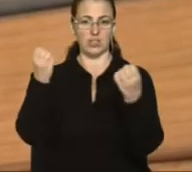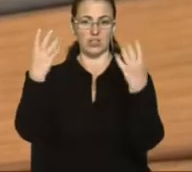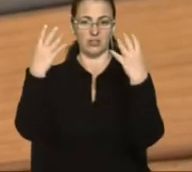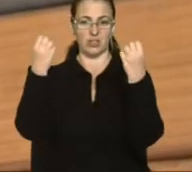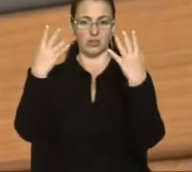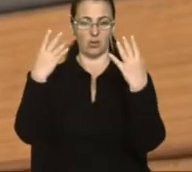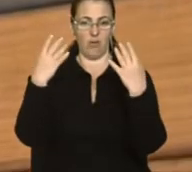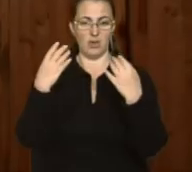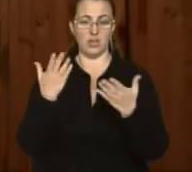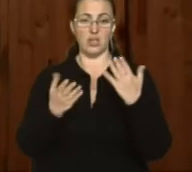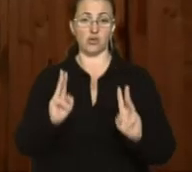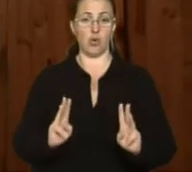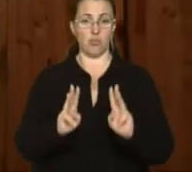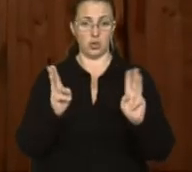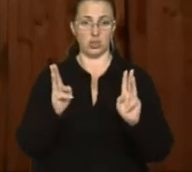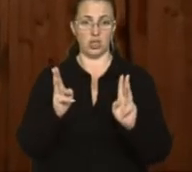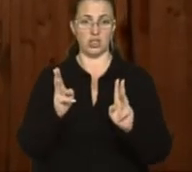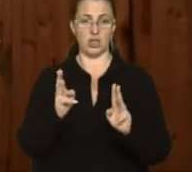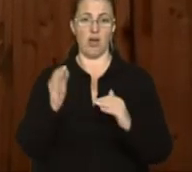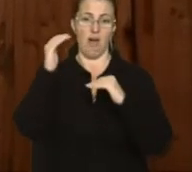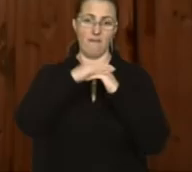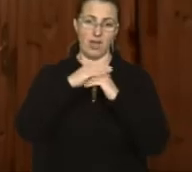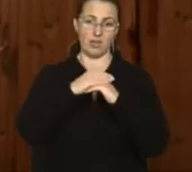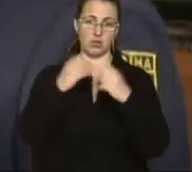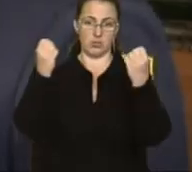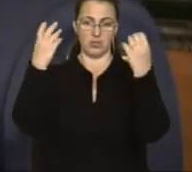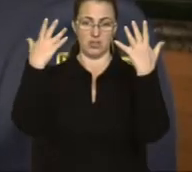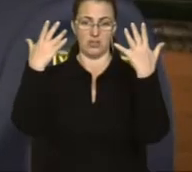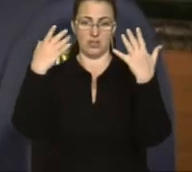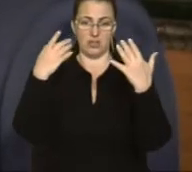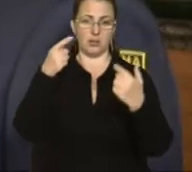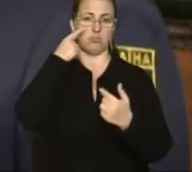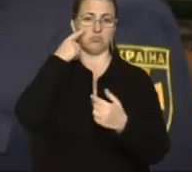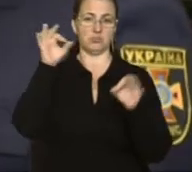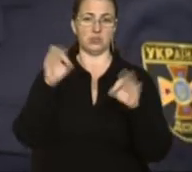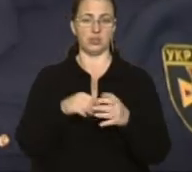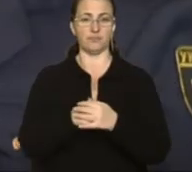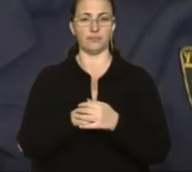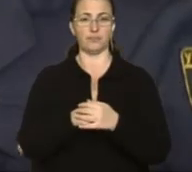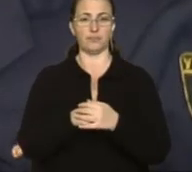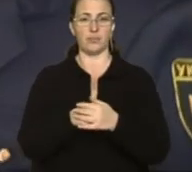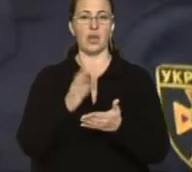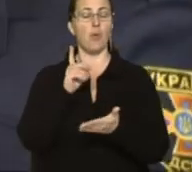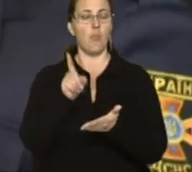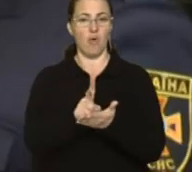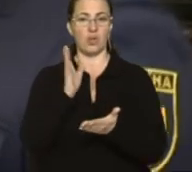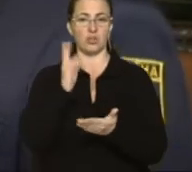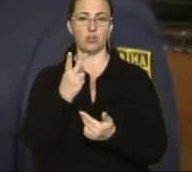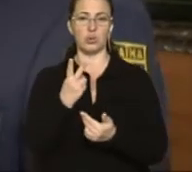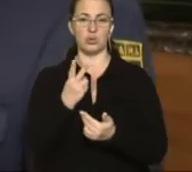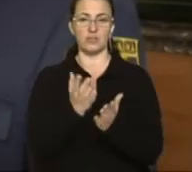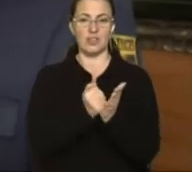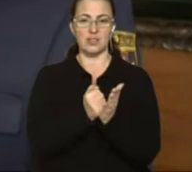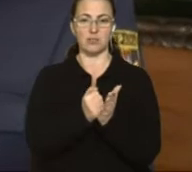пожежа, відповідно буде вечірній час, буде підсвічуватися. З хорів має бути не менше, як два евакуаційних виходи, але при